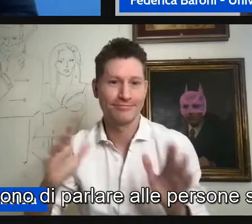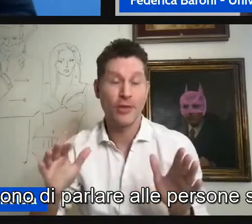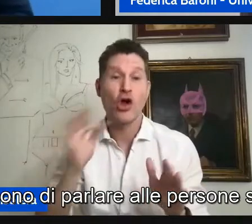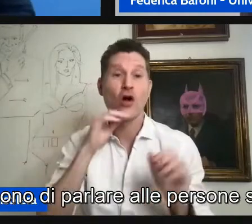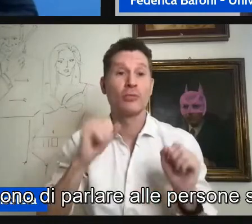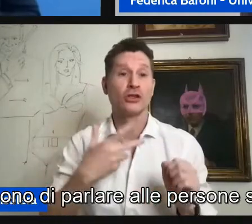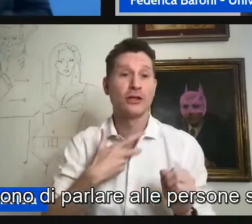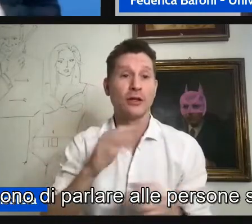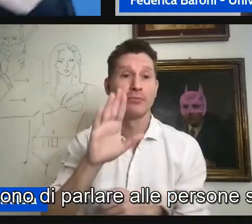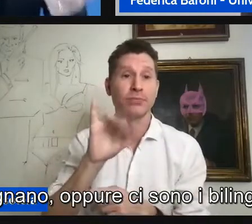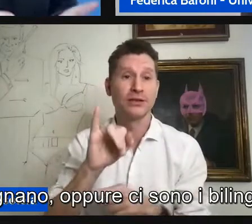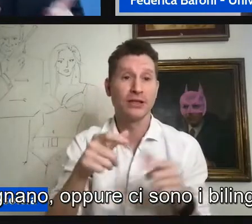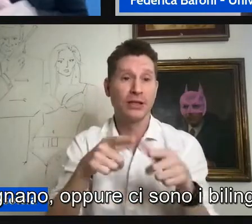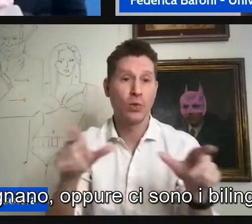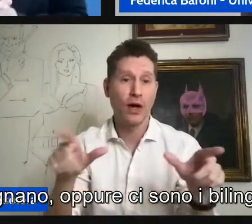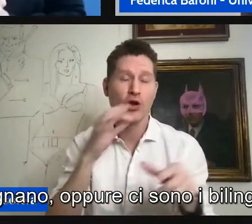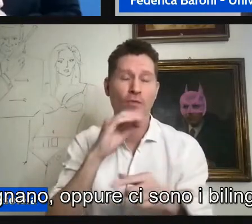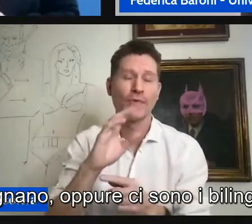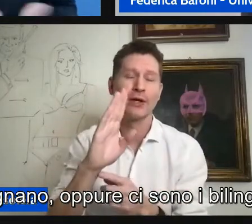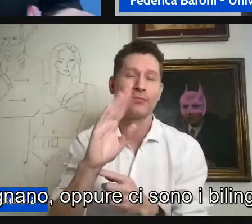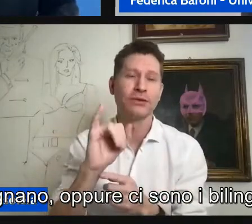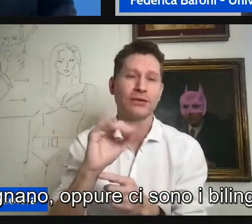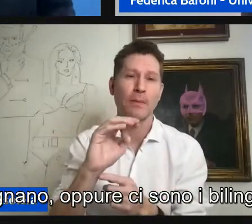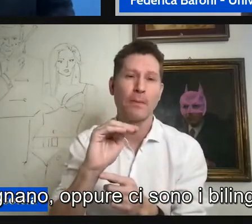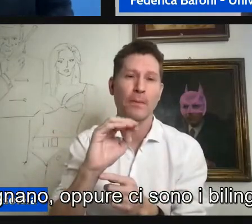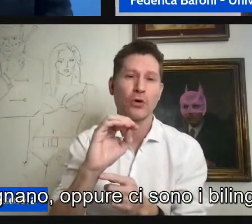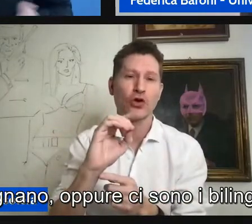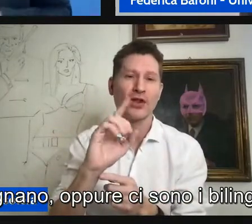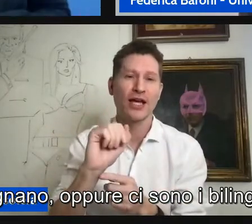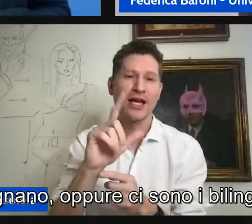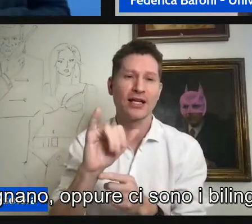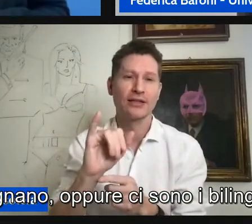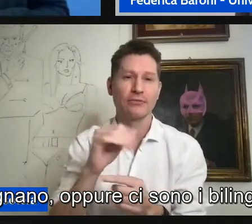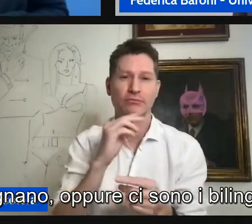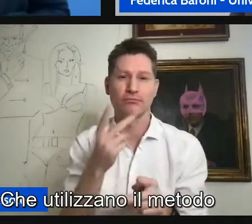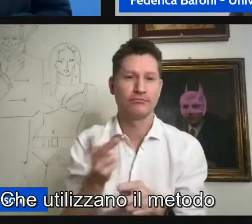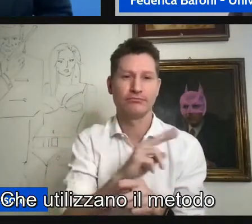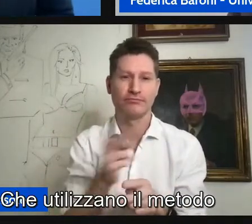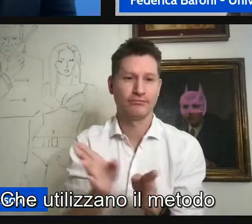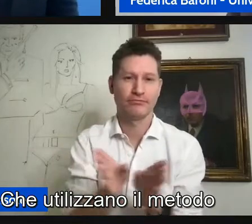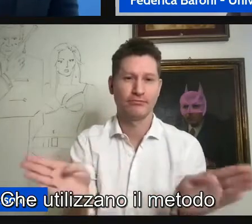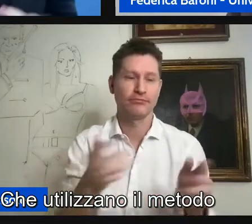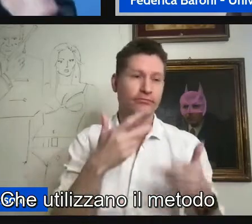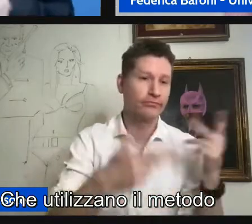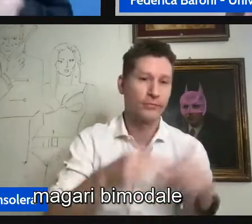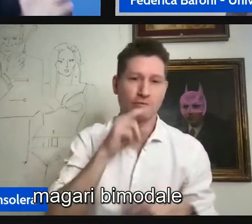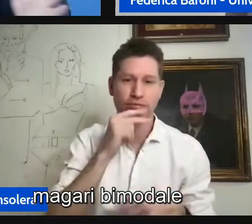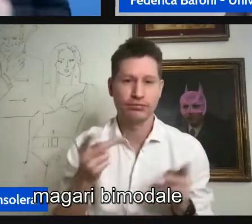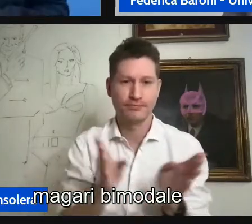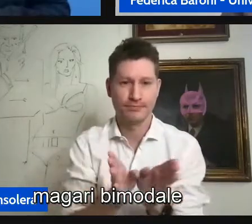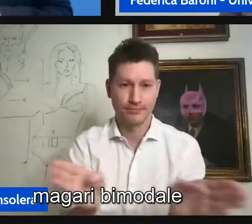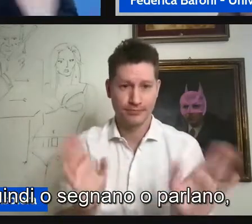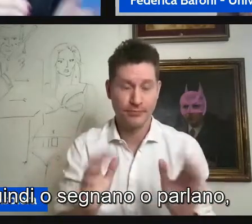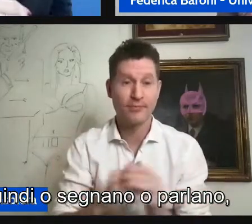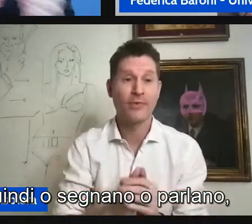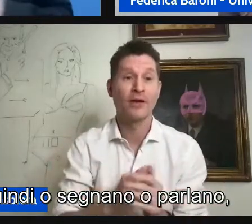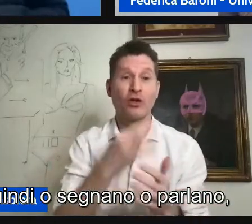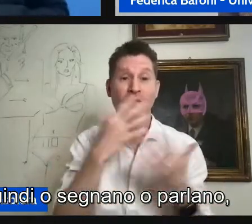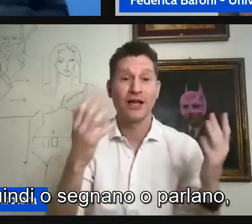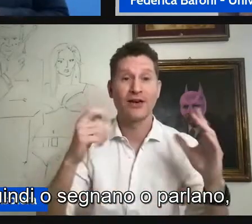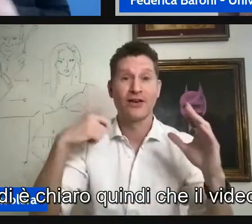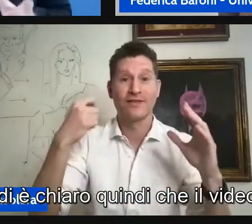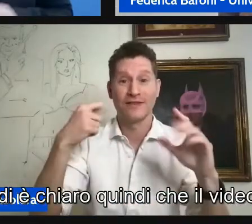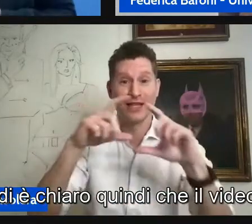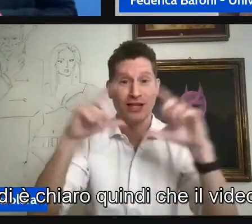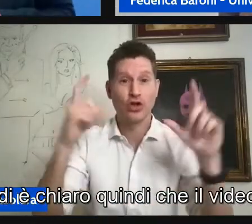scelgono di parlare le persone sorde che segnano oppure ci sono i bilingue che utilizzano il metodo magari bimodale quindi o